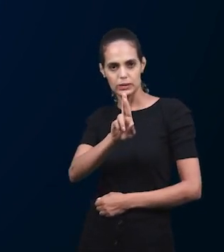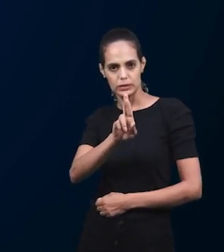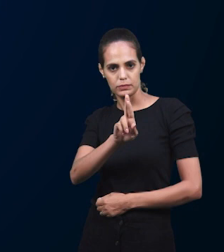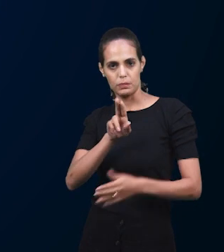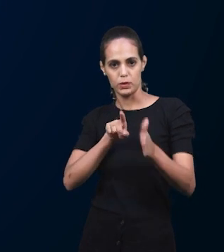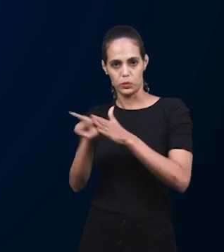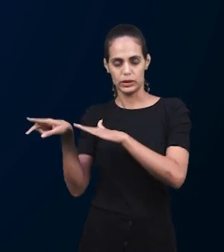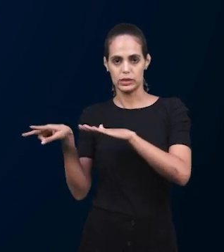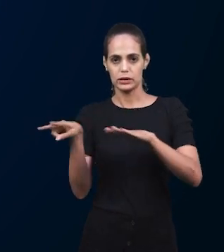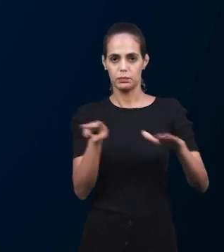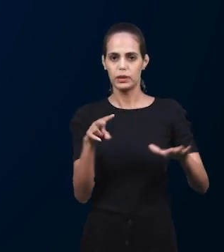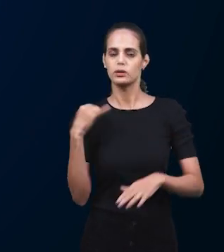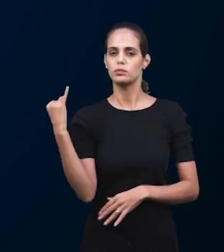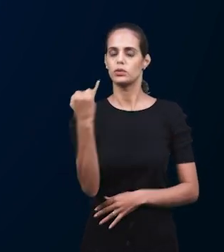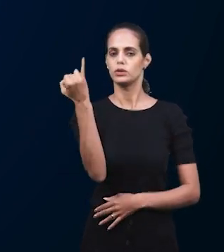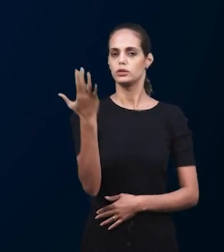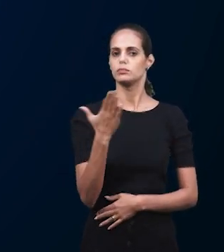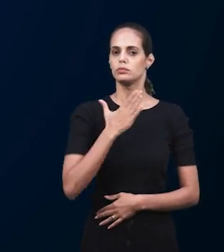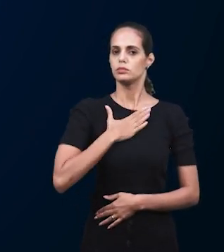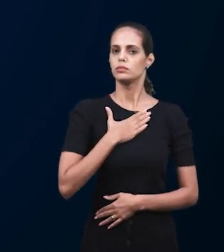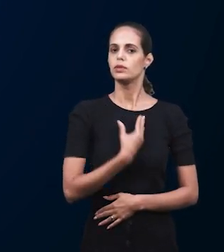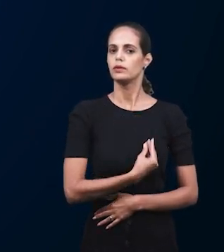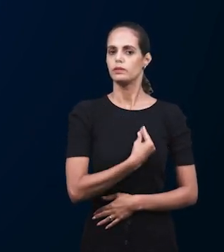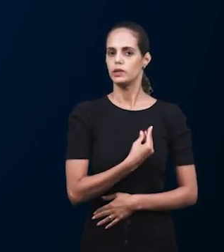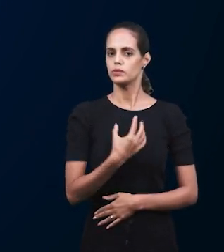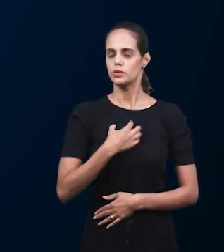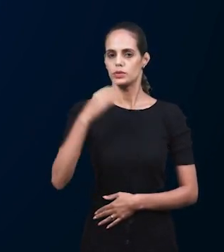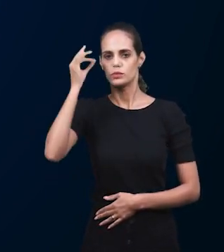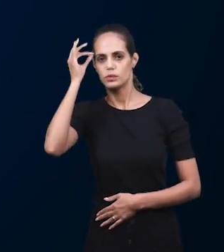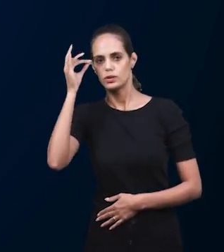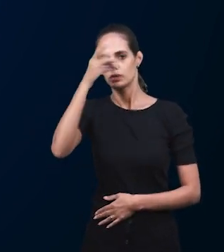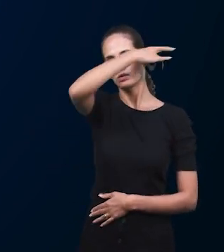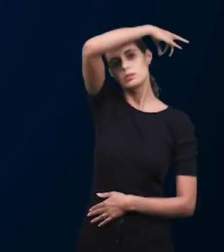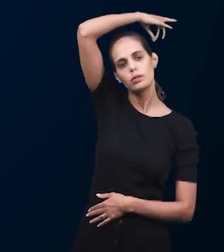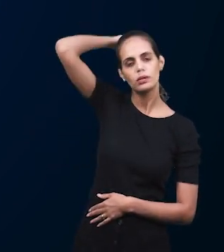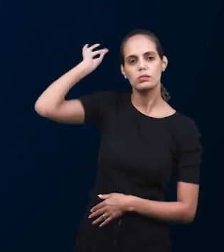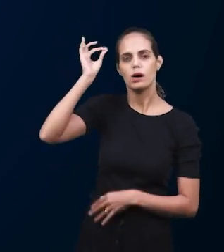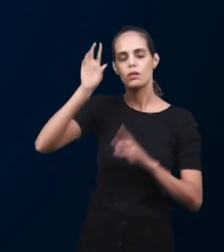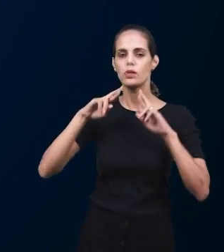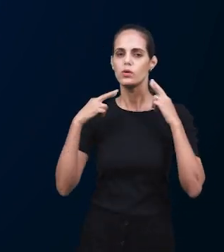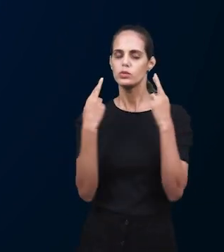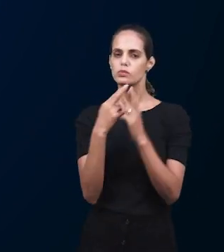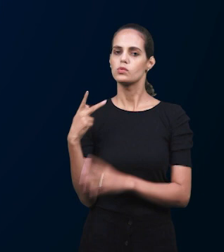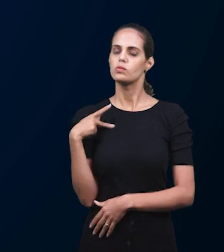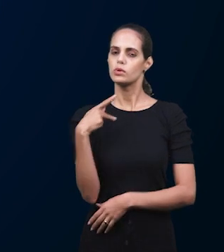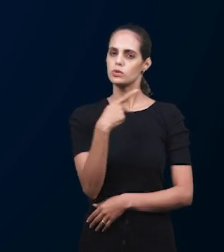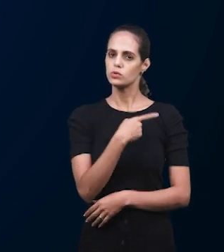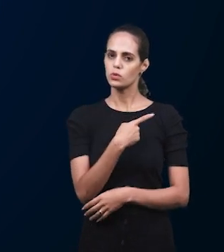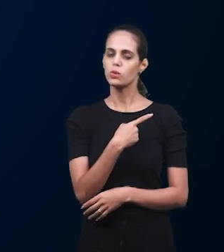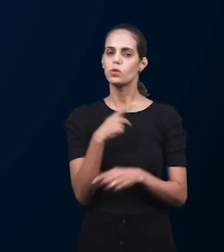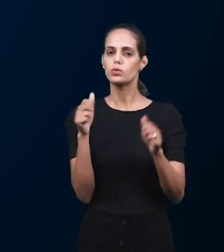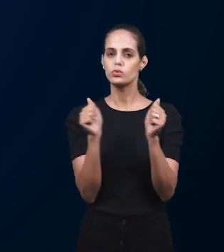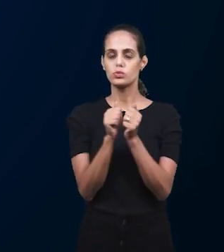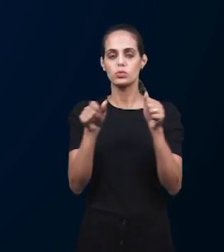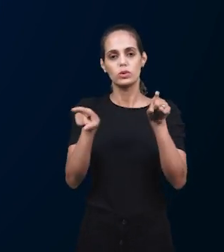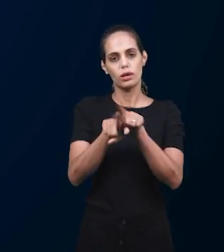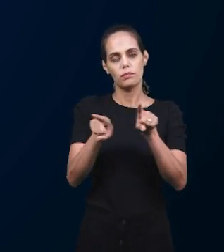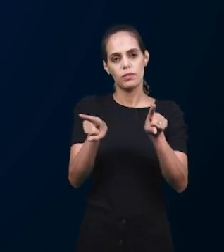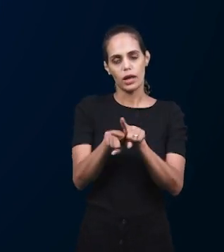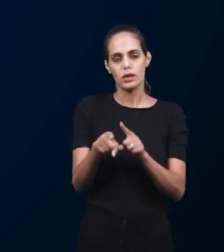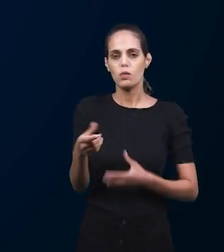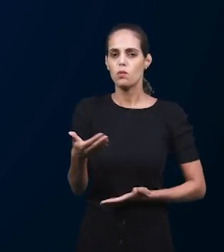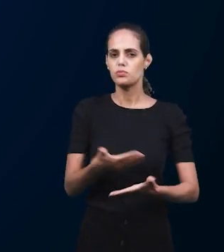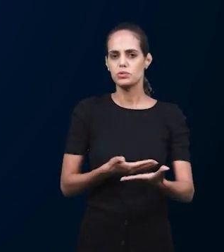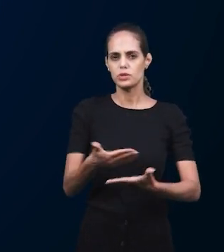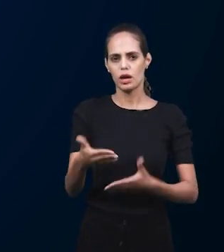собираемся, когда мы собираемся с пастором Демиром, с братьями и сестрами из нашей церкви в Гринвиче, что происходит, то,